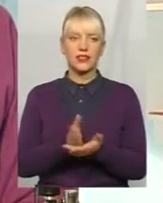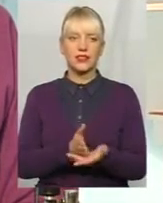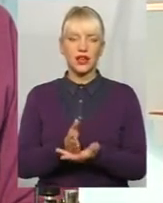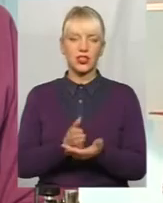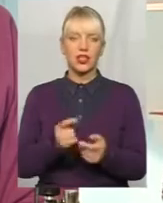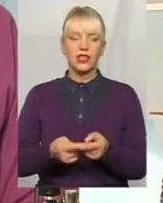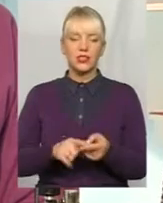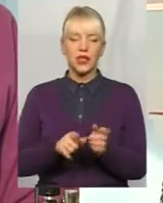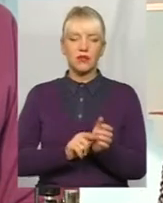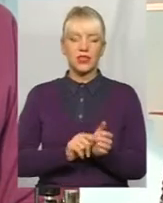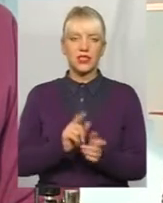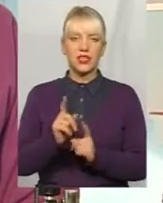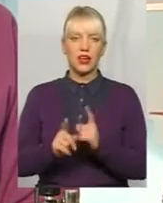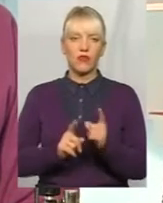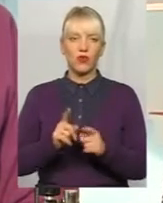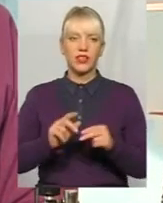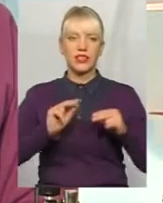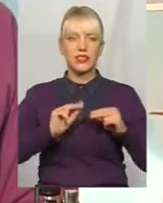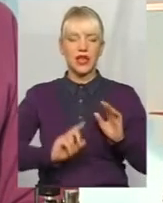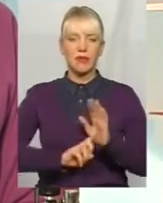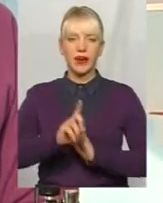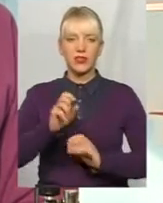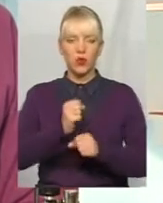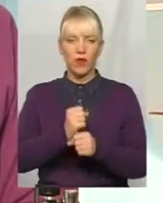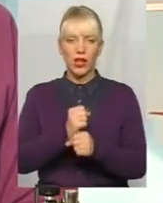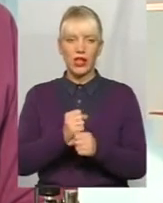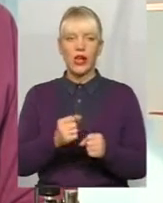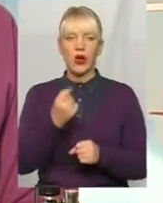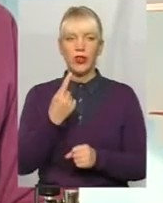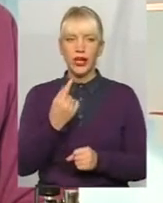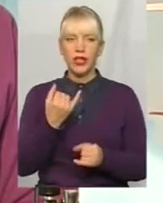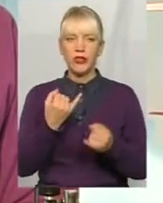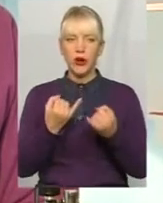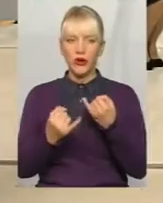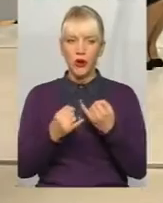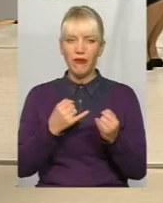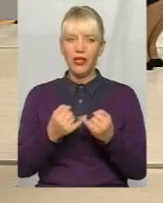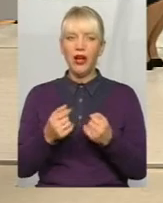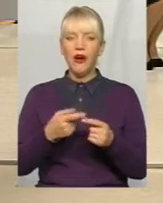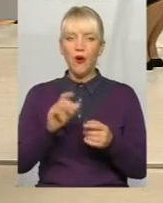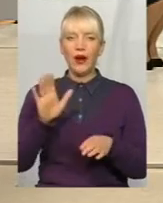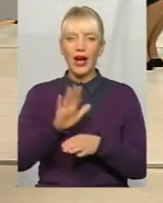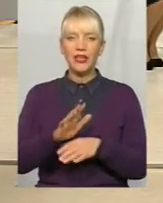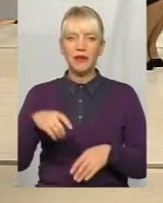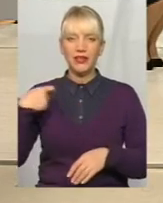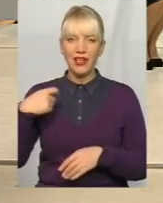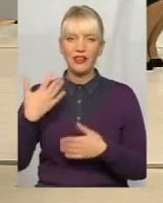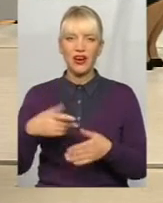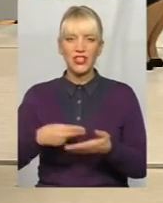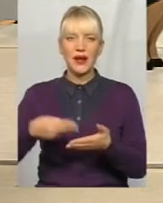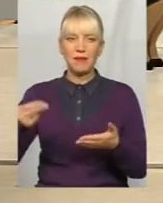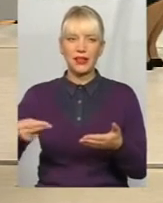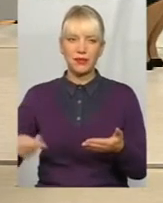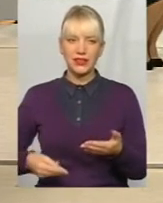Це пенсійна реформа запрацювала вже з 11 жовтня, указ президента вже підписаний,